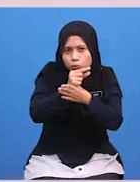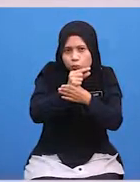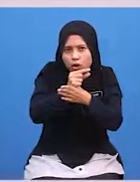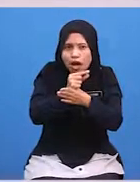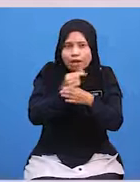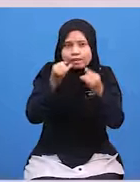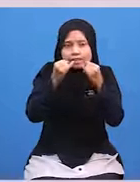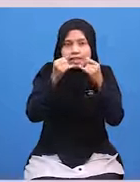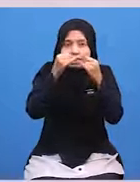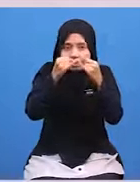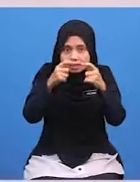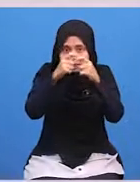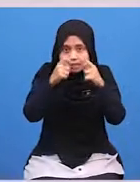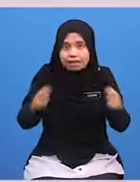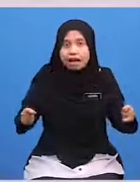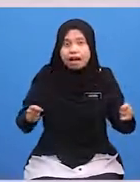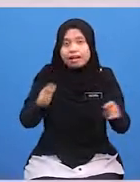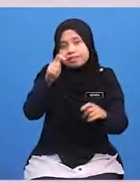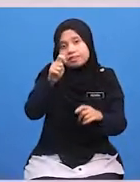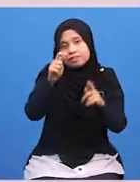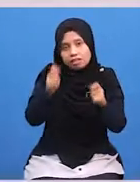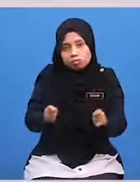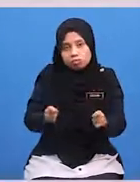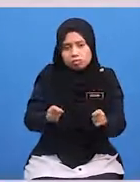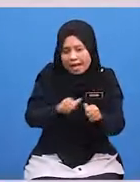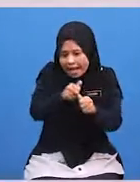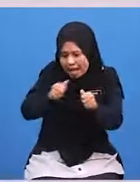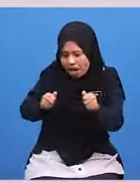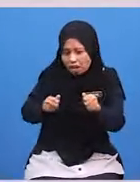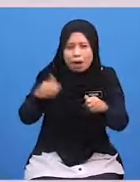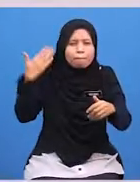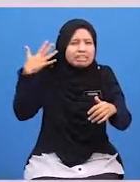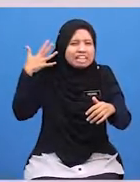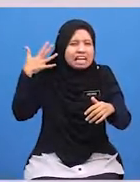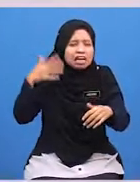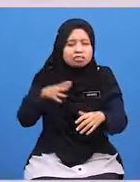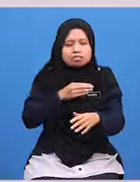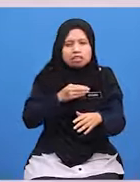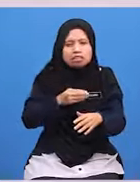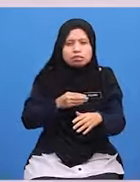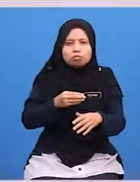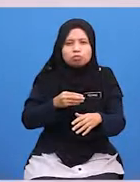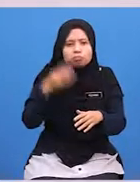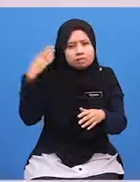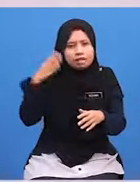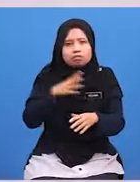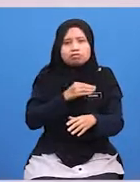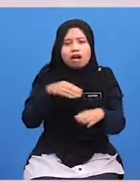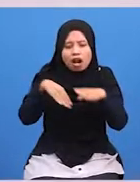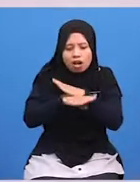Ketenteraman Tetamu Elakkan Daripada Bising Dan Riuh Rendah